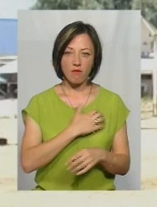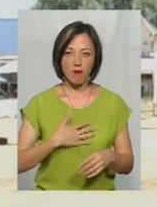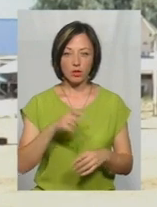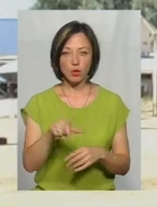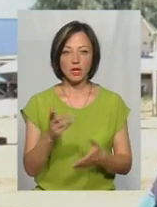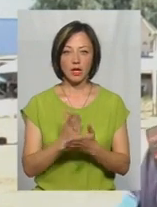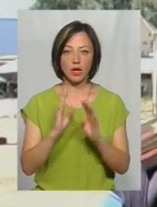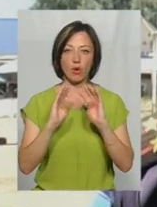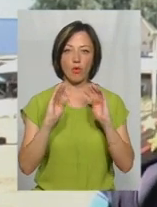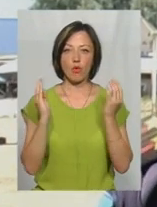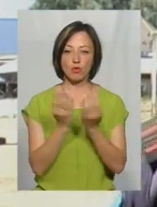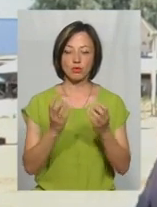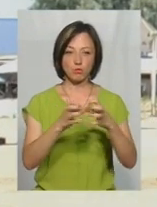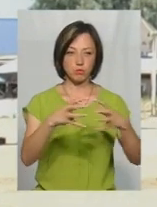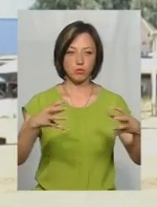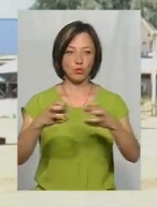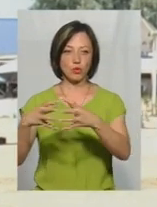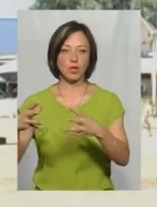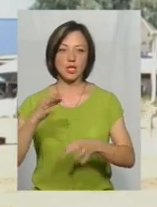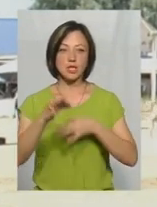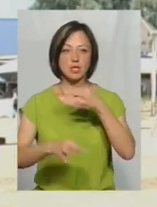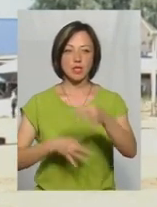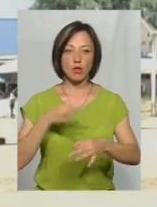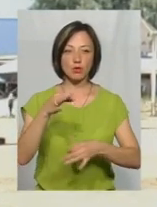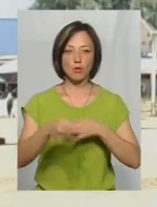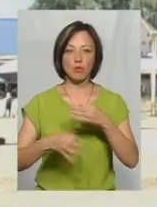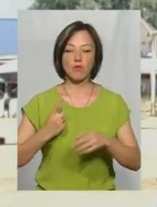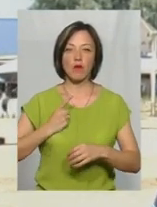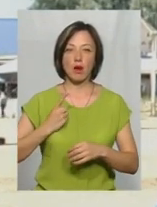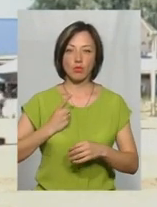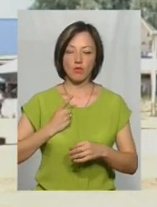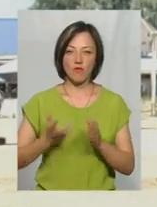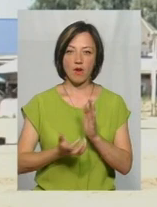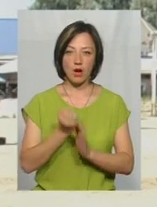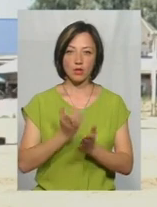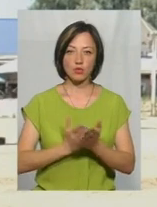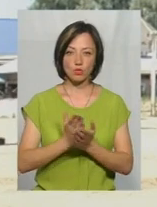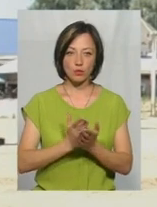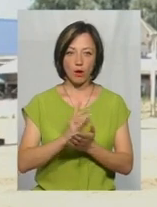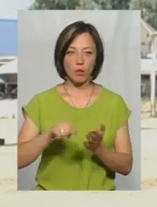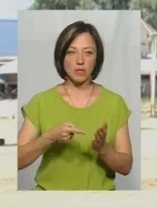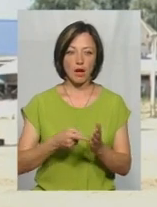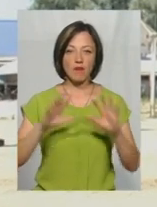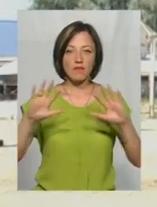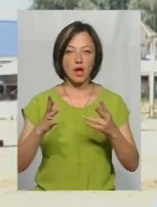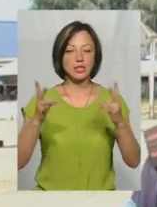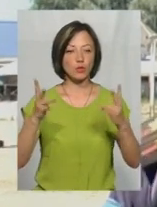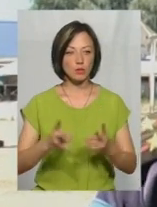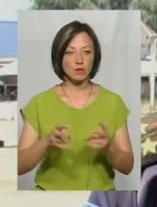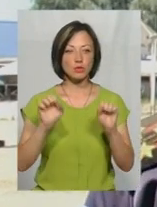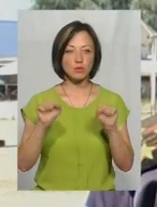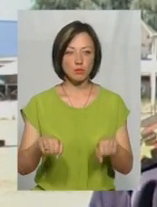є огороджувальні буї, тут є цілодобово, несе службу, рятувальна служба комунальна, яка в разі необхідності